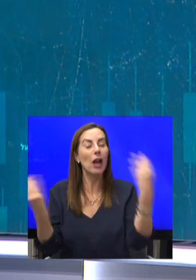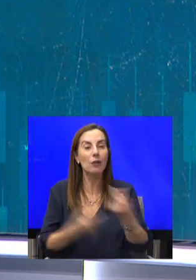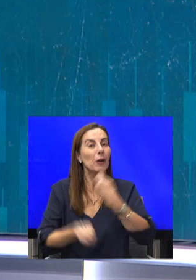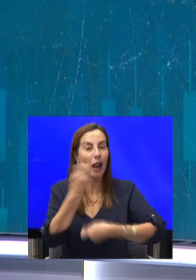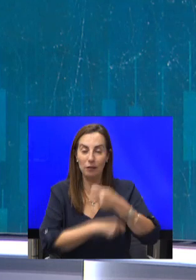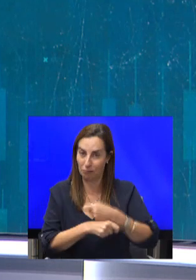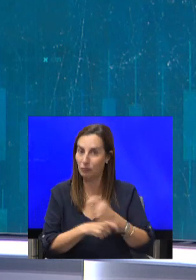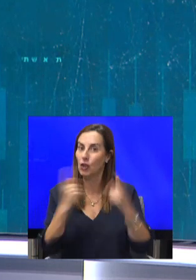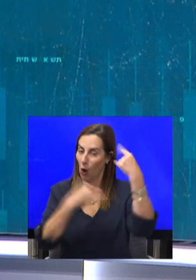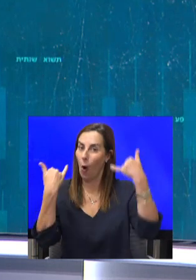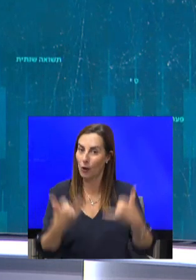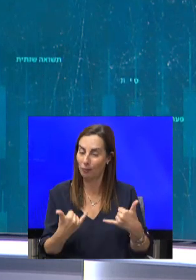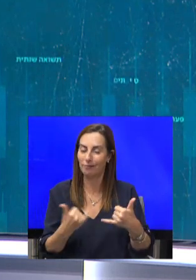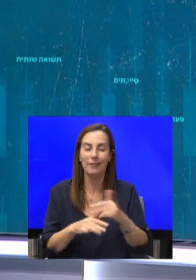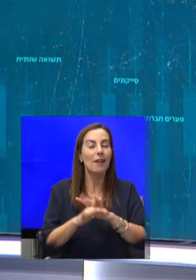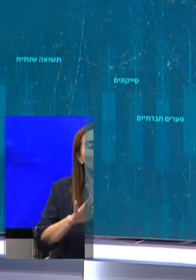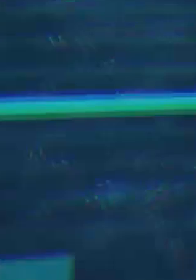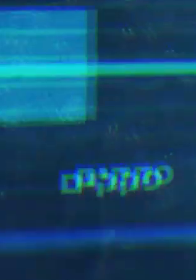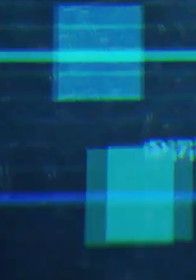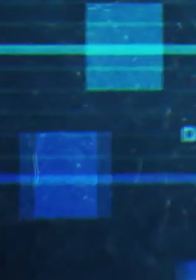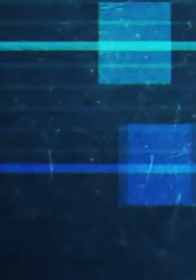ורק רצינו לוודא. שלא פספסת.